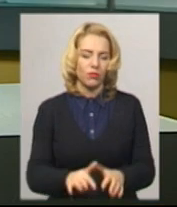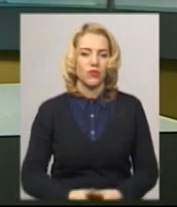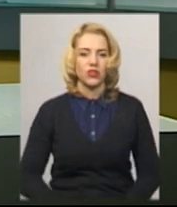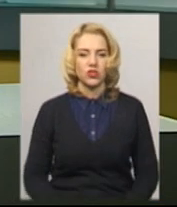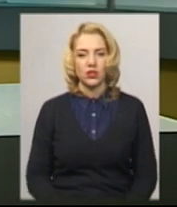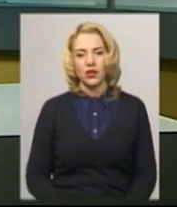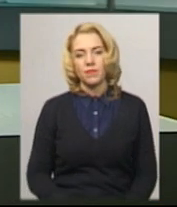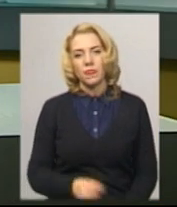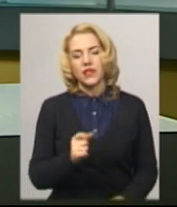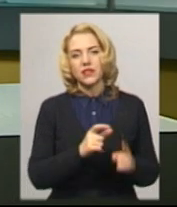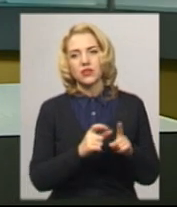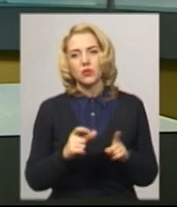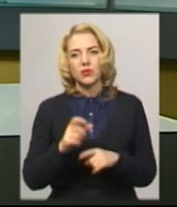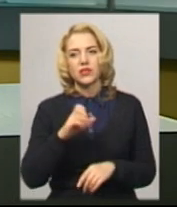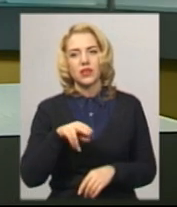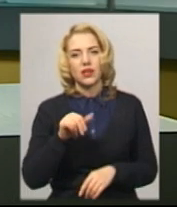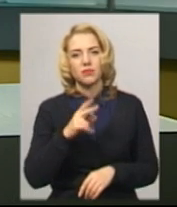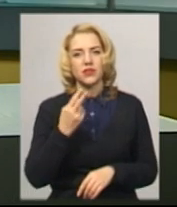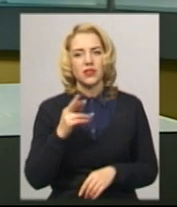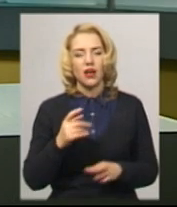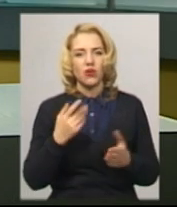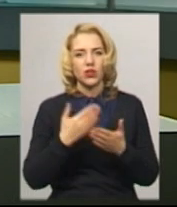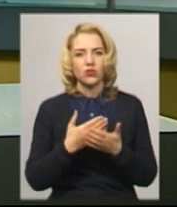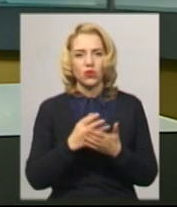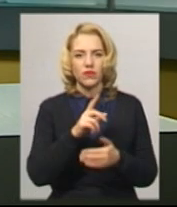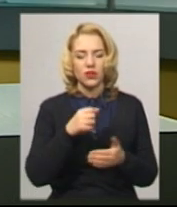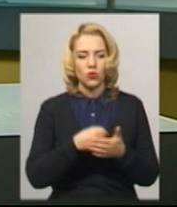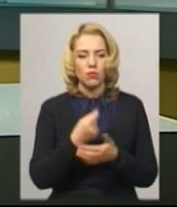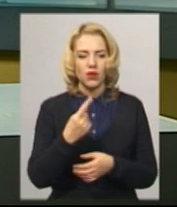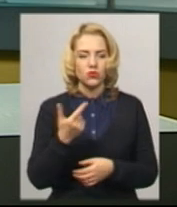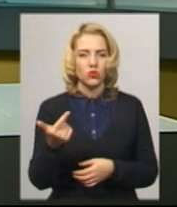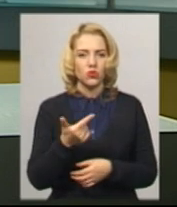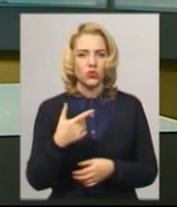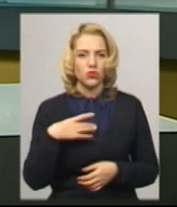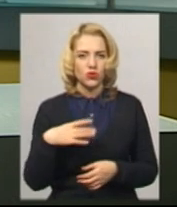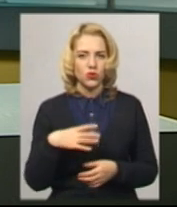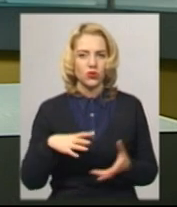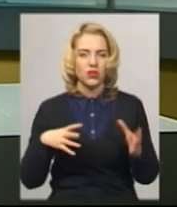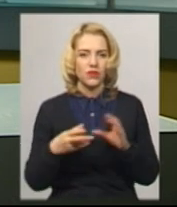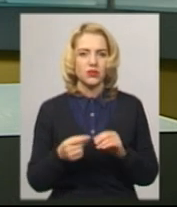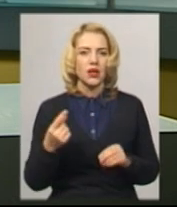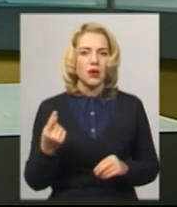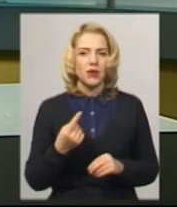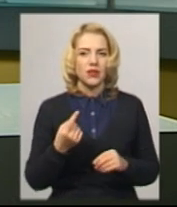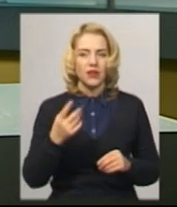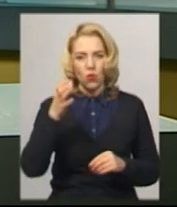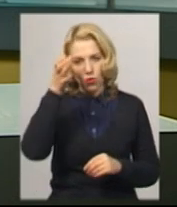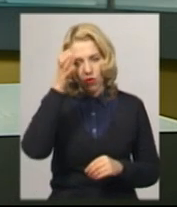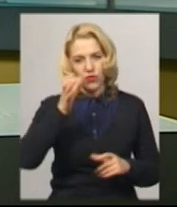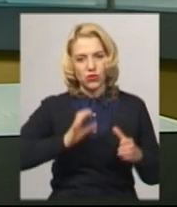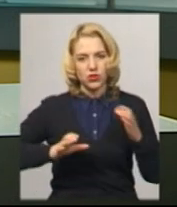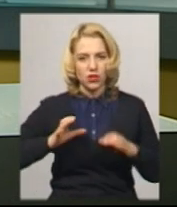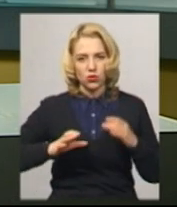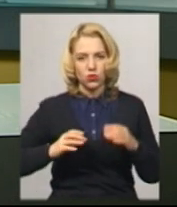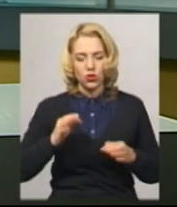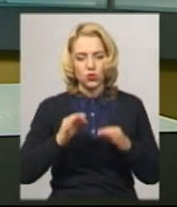За словами Василя Сліпця, орієнтовно до 1 грудня очікується висновок експертів Науково-дослідницького інституту судових